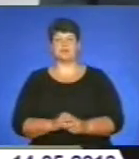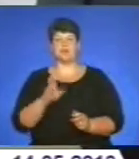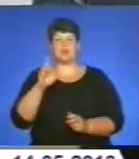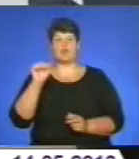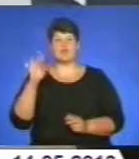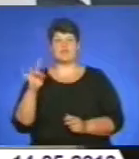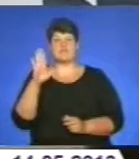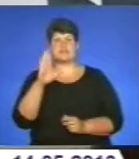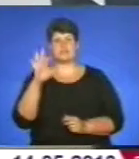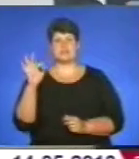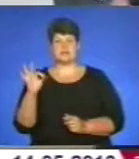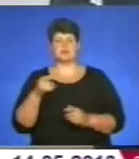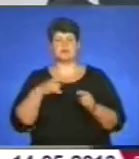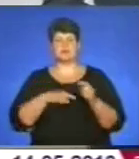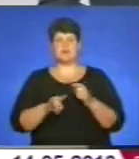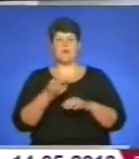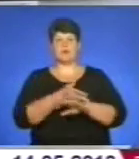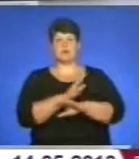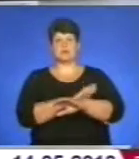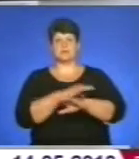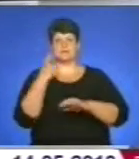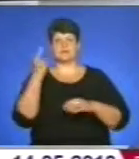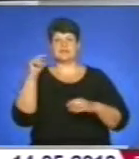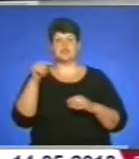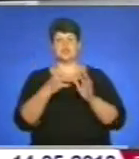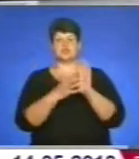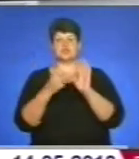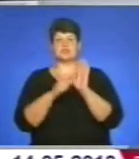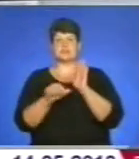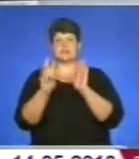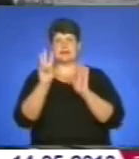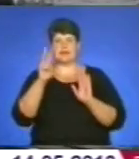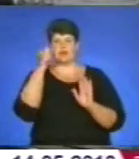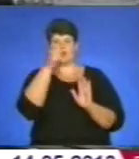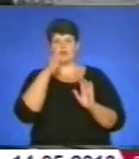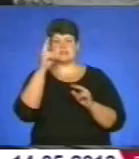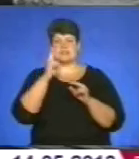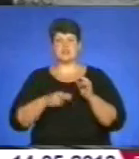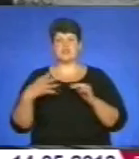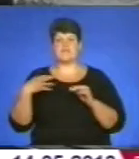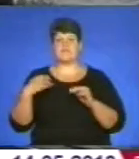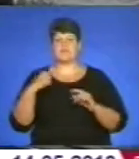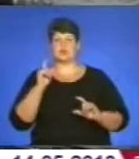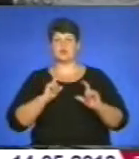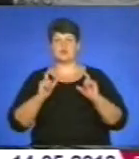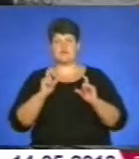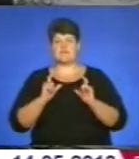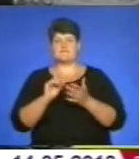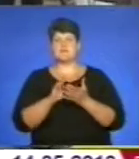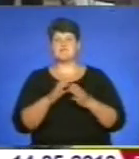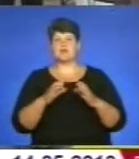Василь Олександрович – уродженець Полтавщини. У 1963 році закінчив Львівський університет, факультет